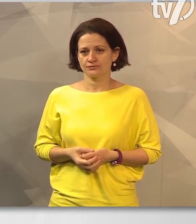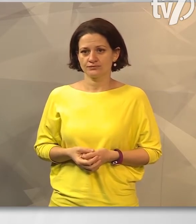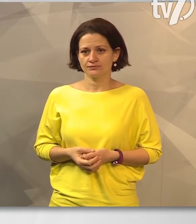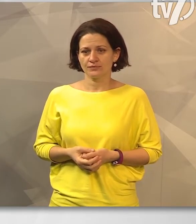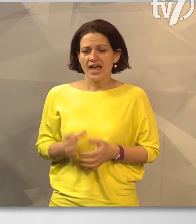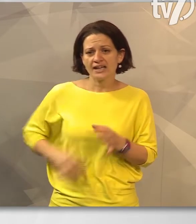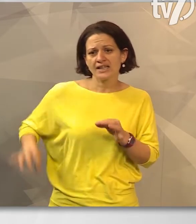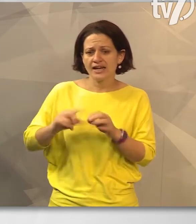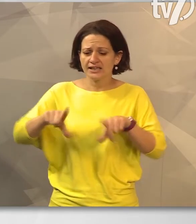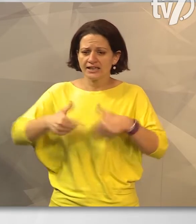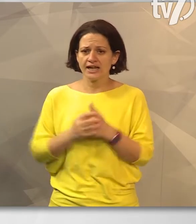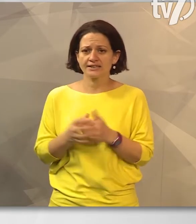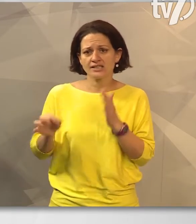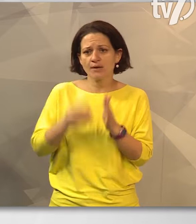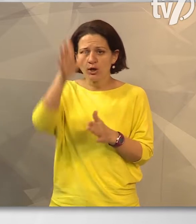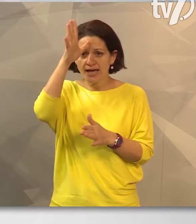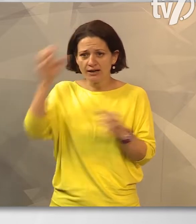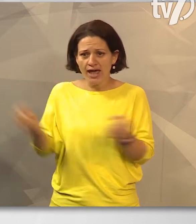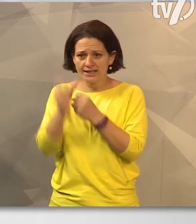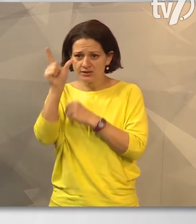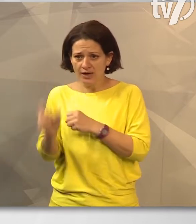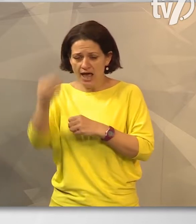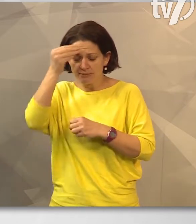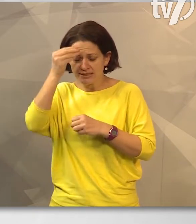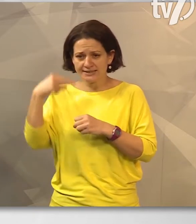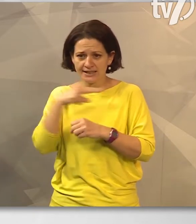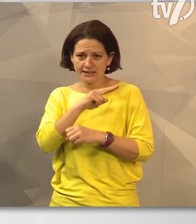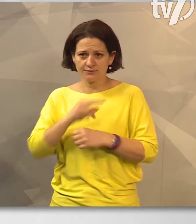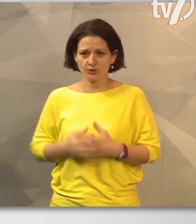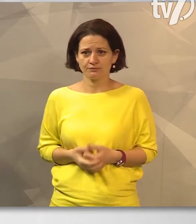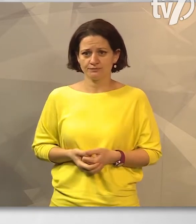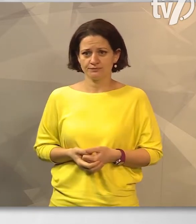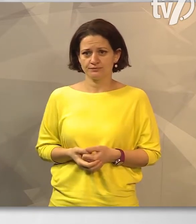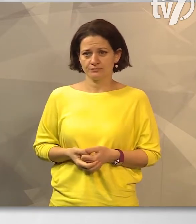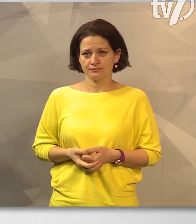Egy kerek élet Szabó Károly edzőre emlékeztek hétfőn.